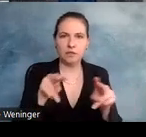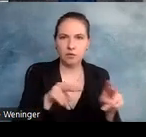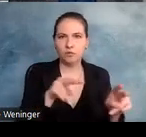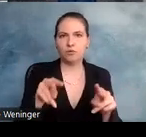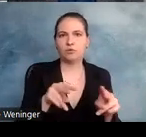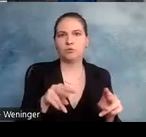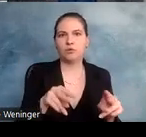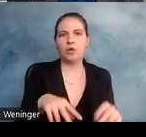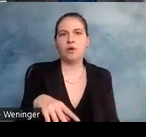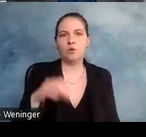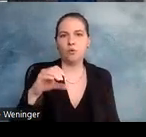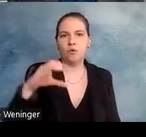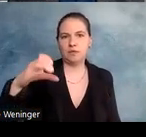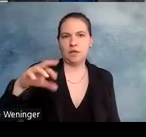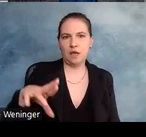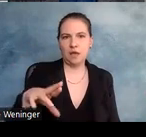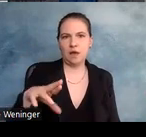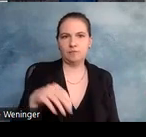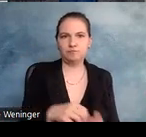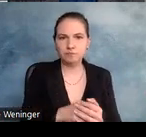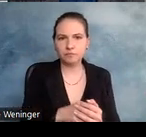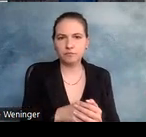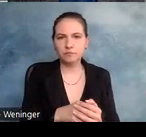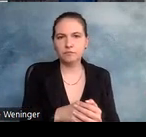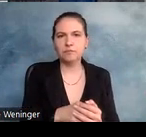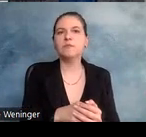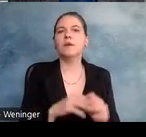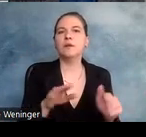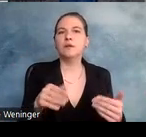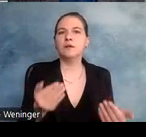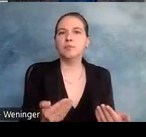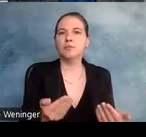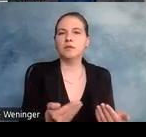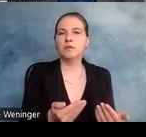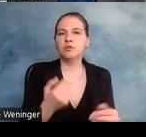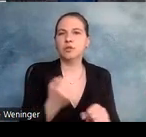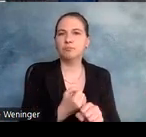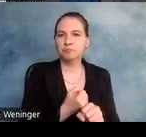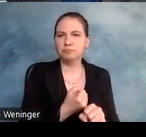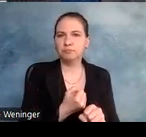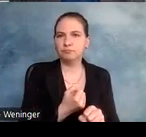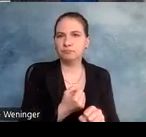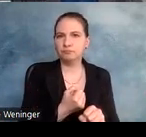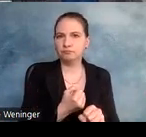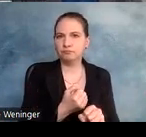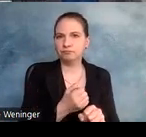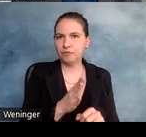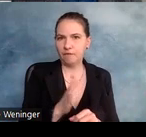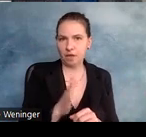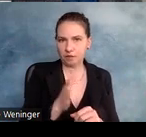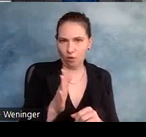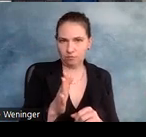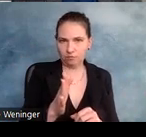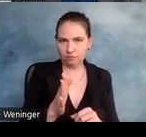OCR, also Optical Character Recognition. Wir haben hier übrigens immer eine Navigation eingebaut.